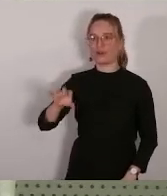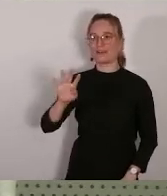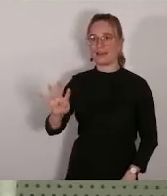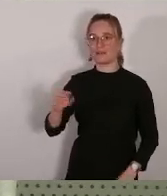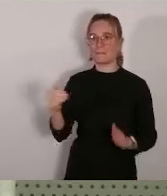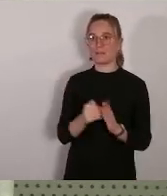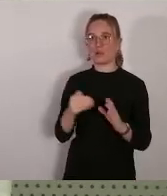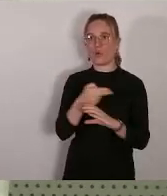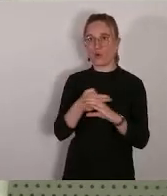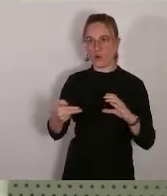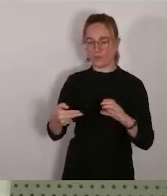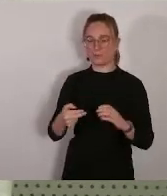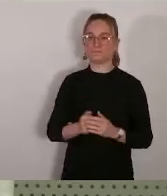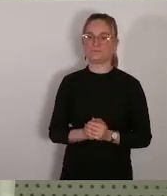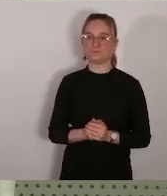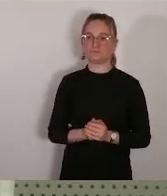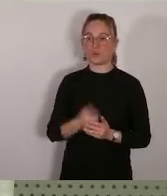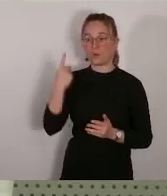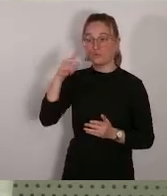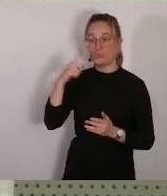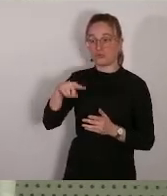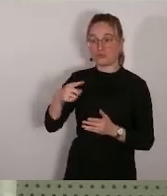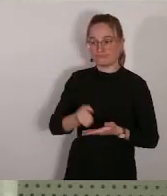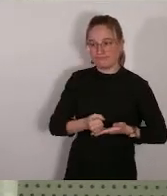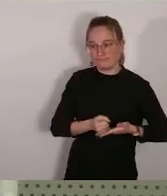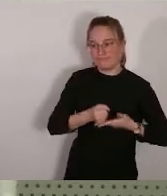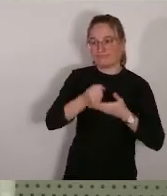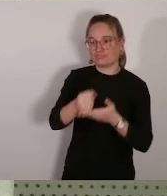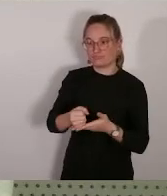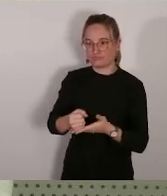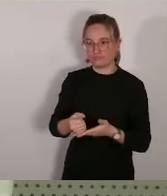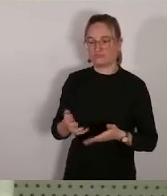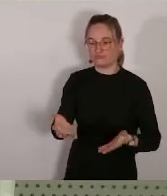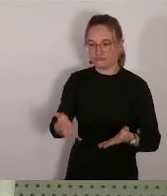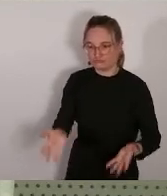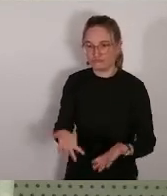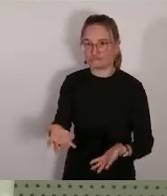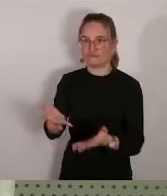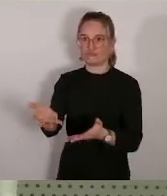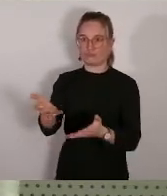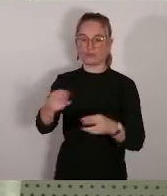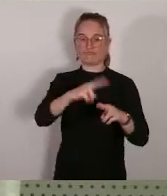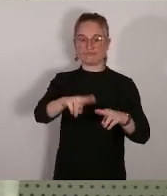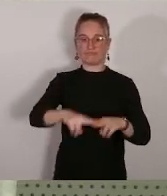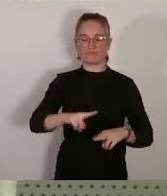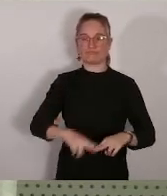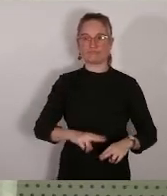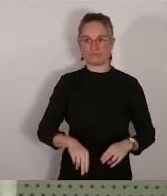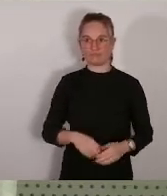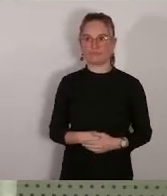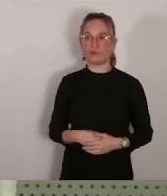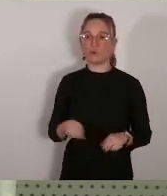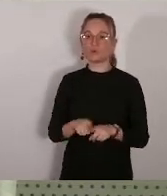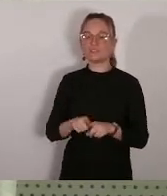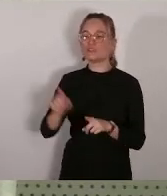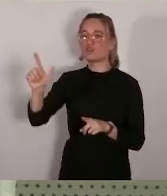afin d'aider à la réalisation de ces quatre logements très sociaux voilà un autre programme est concerné dans le quatrième mais nous ce qui nous